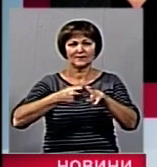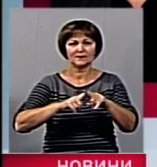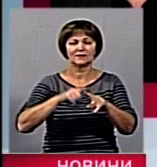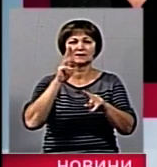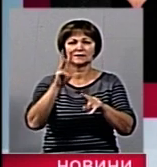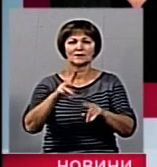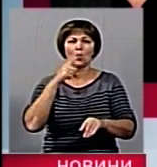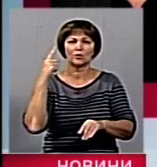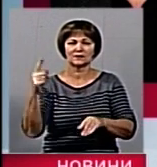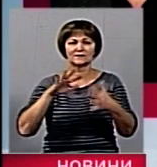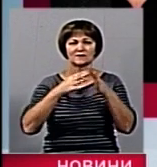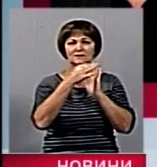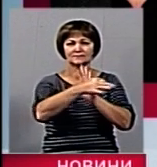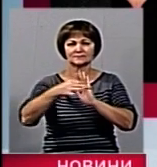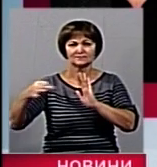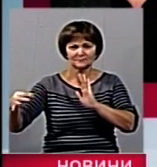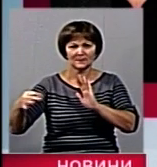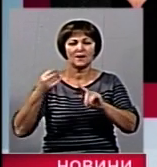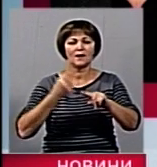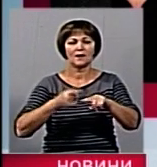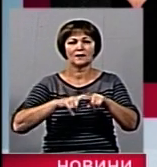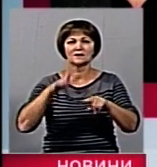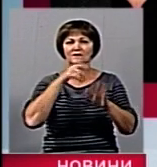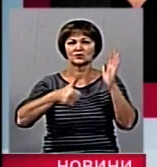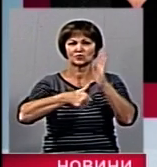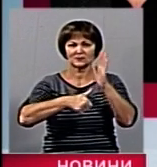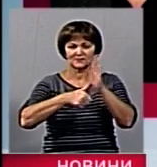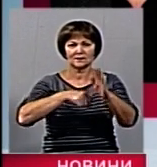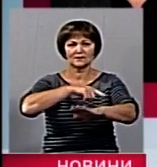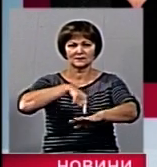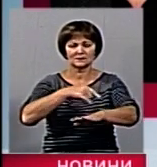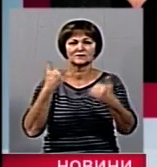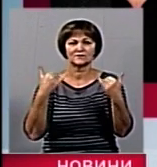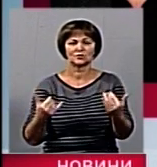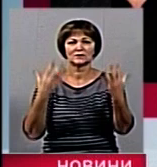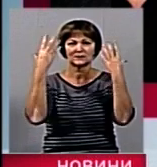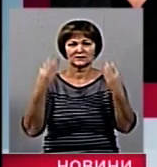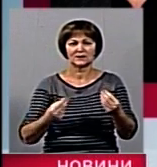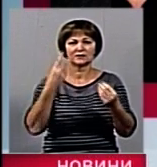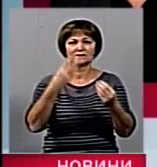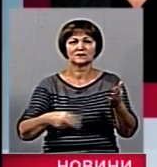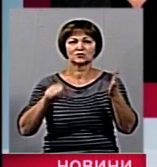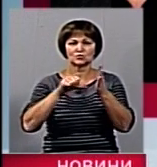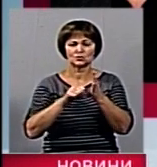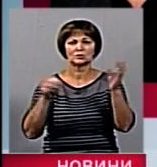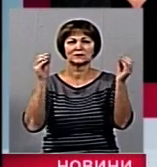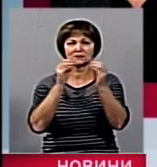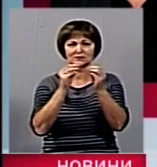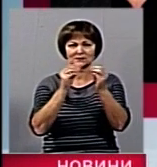населенний пункт. На 6-ту годину ранку сьогоднішнього дня, 26-го, 10-го,